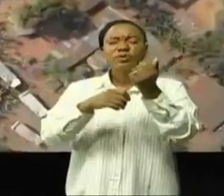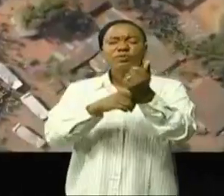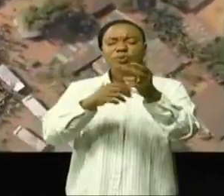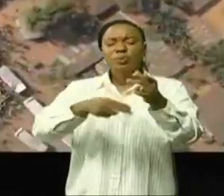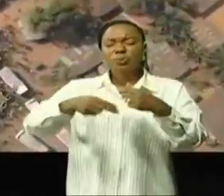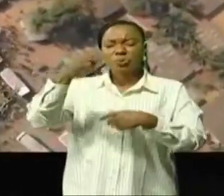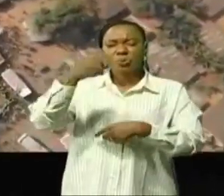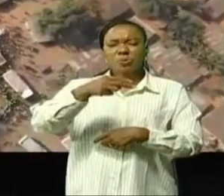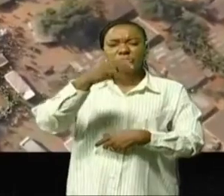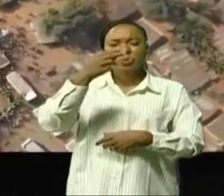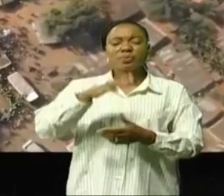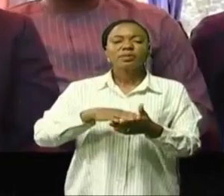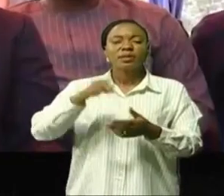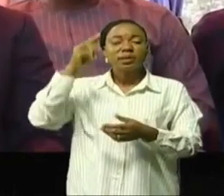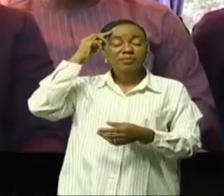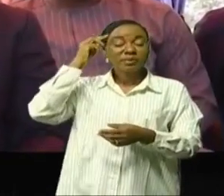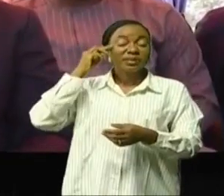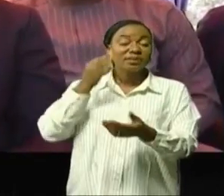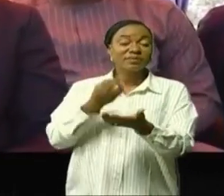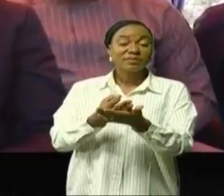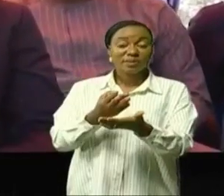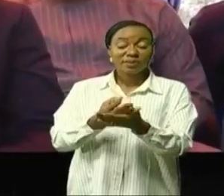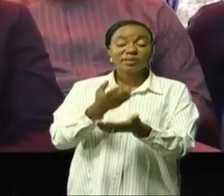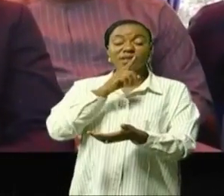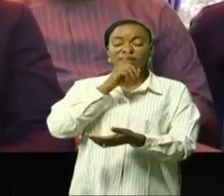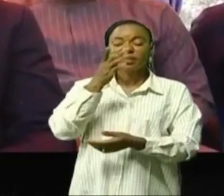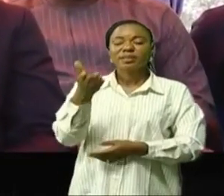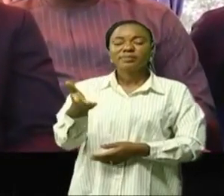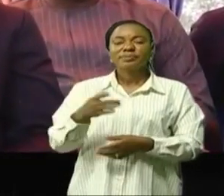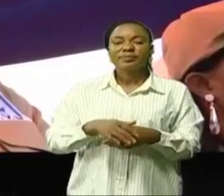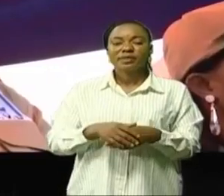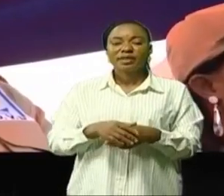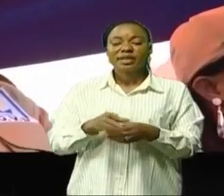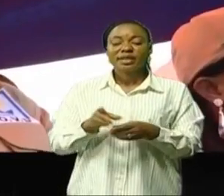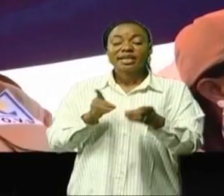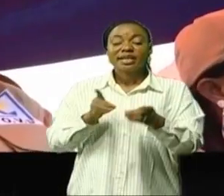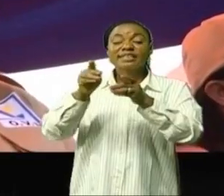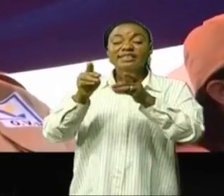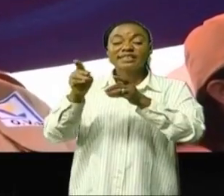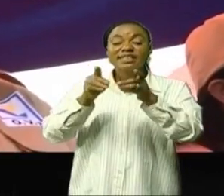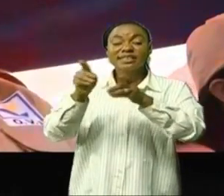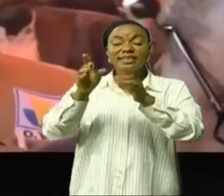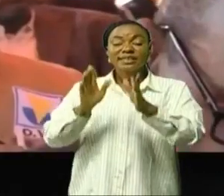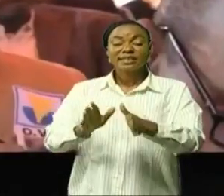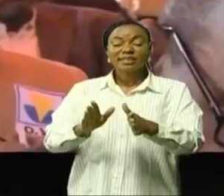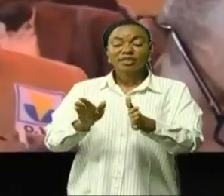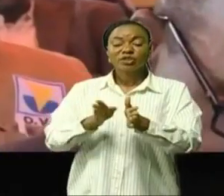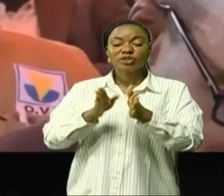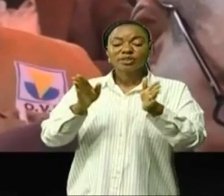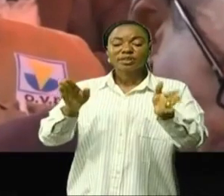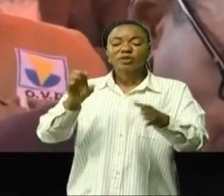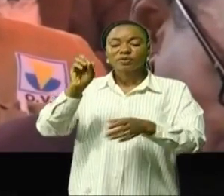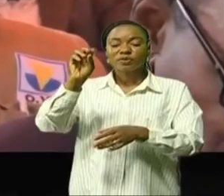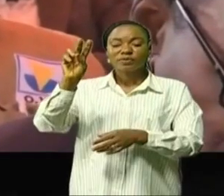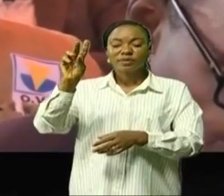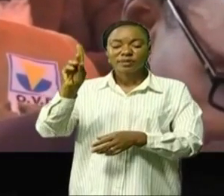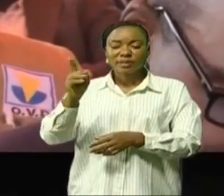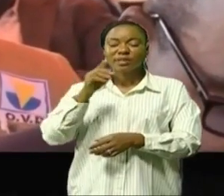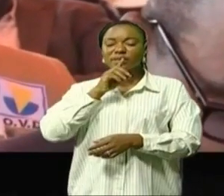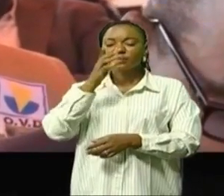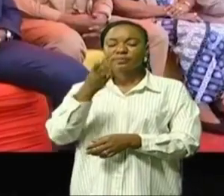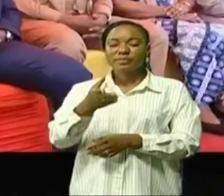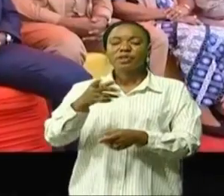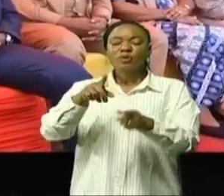dont les ministres des finances Nicolas Kazadi les directeurs généraux de l'OVD ingénieur Victor Tumbachiquela son